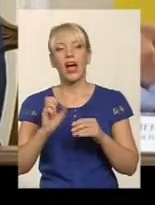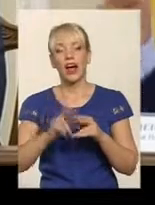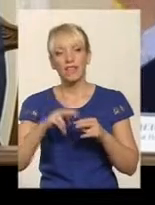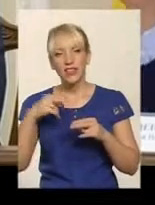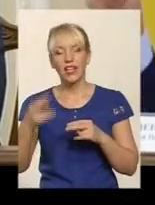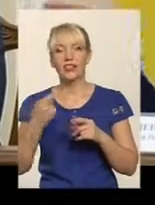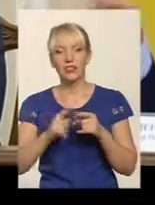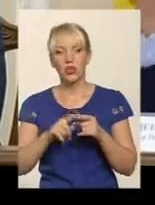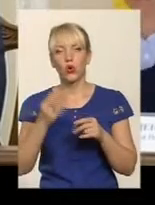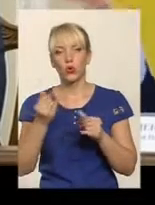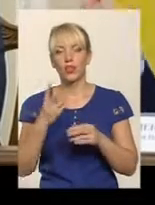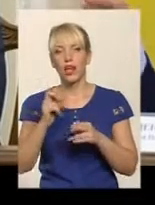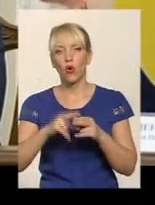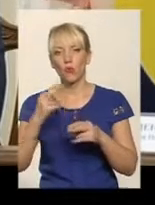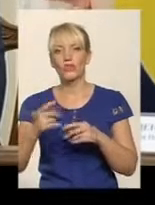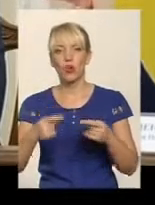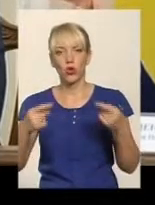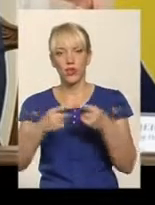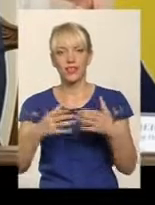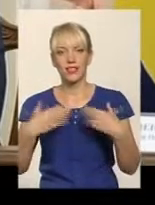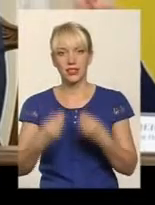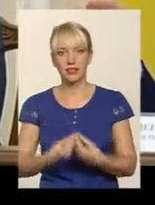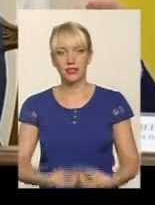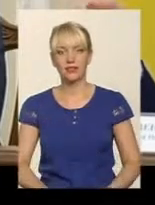віддайте ці гроші на компенсацію конкретній сім'ї,